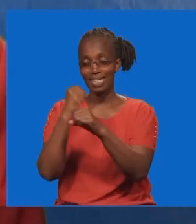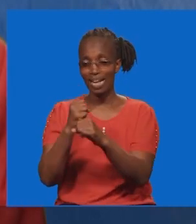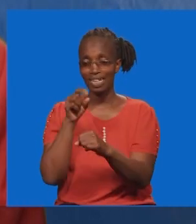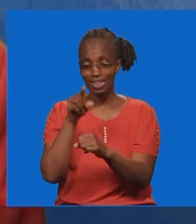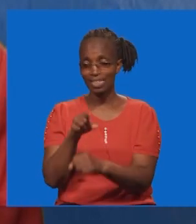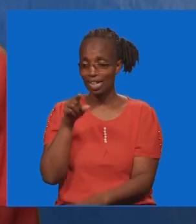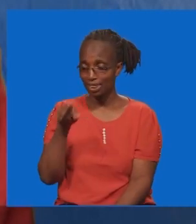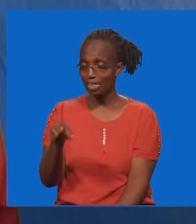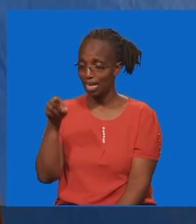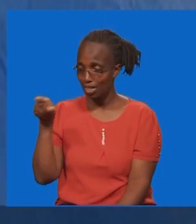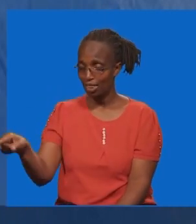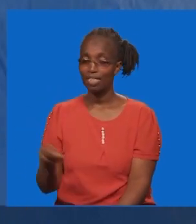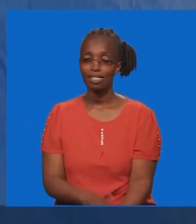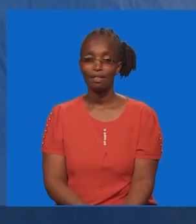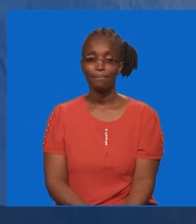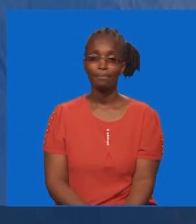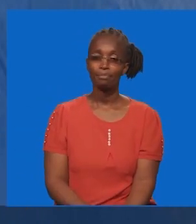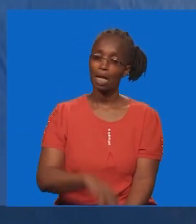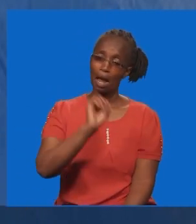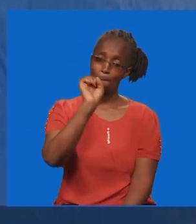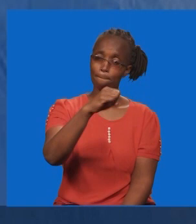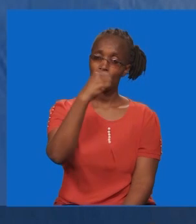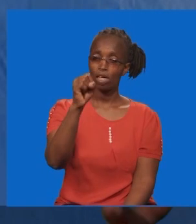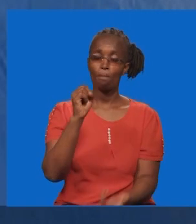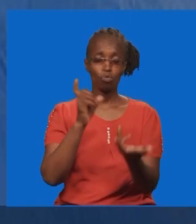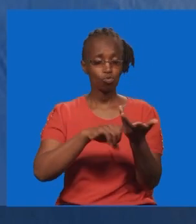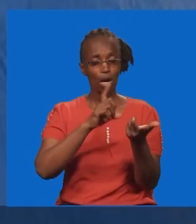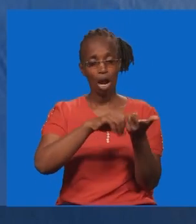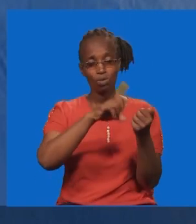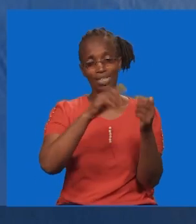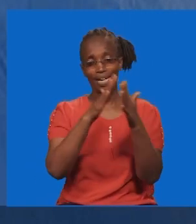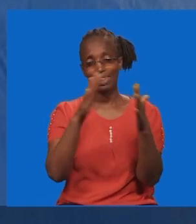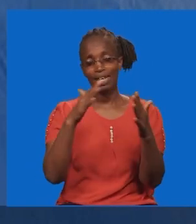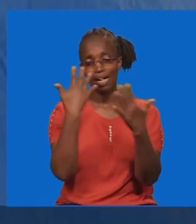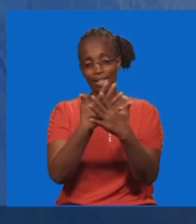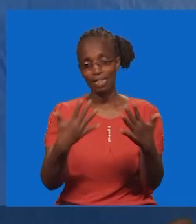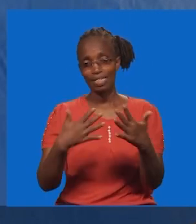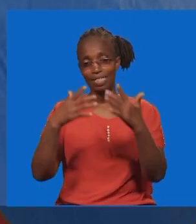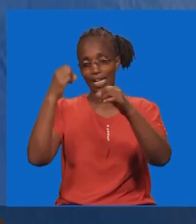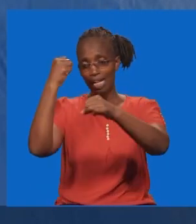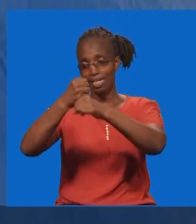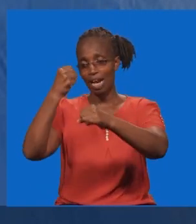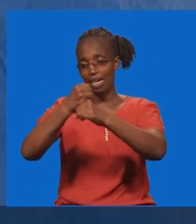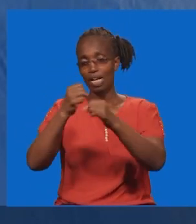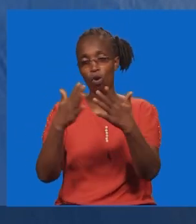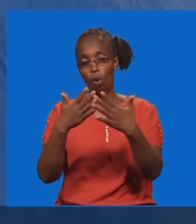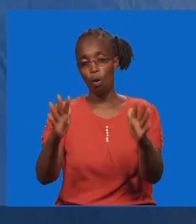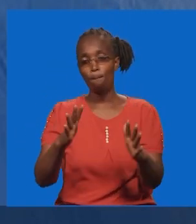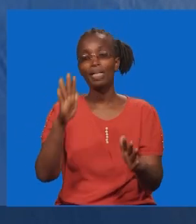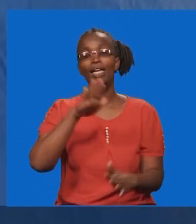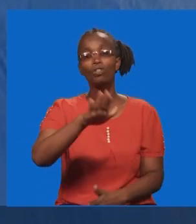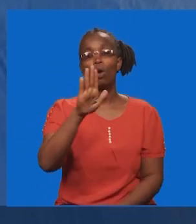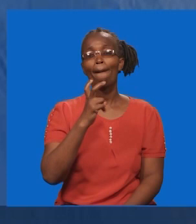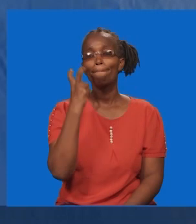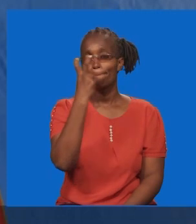Nilimwamba kalitendea hili. Nilimwamba kalitendea jambo hili. Siyesi ya sabi makuwa liyo ntendea. Mwaka uwa ambia buwana niya sante. Fuguwa